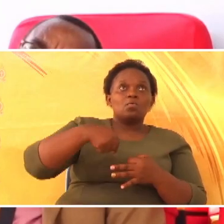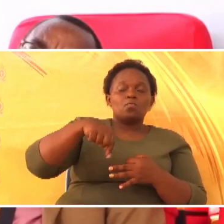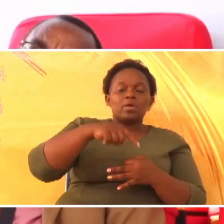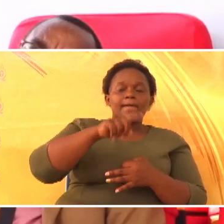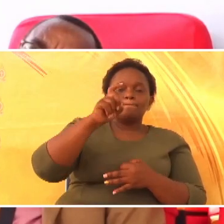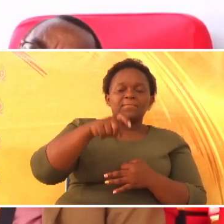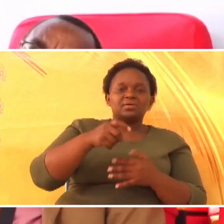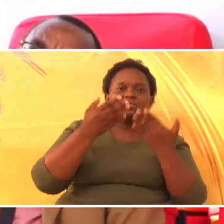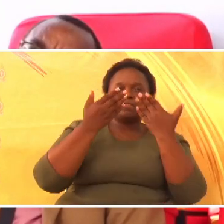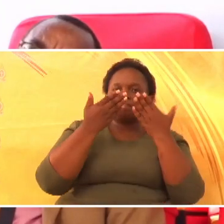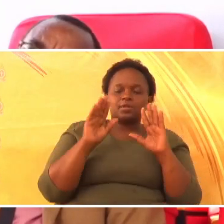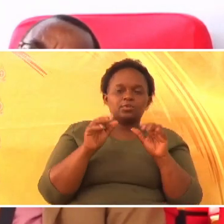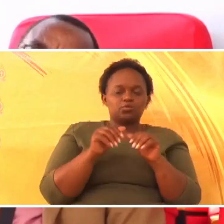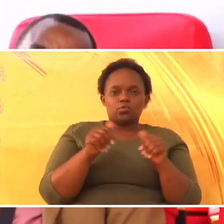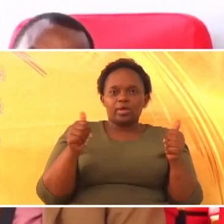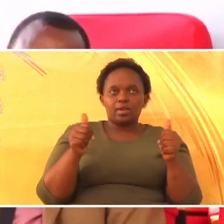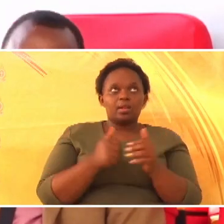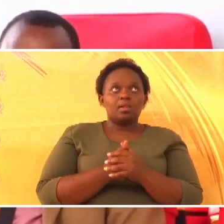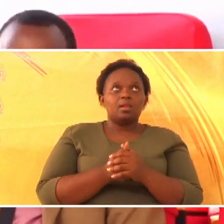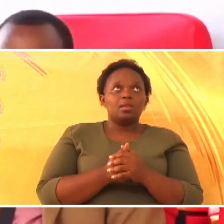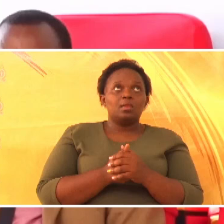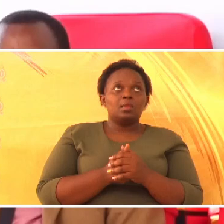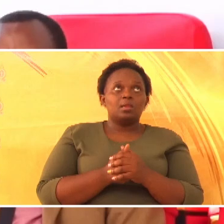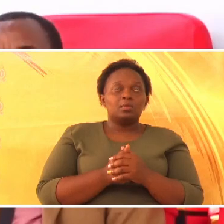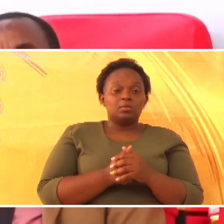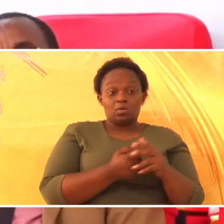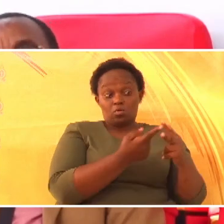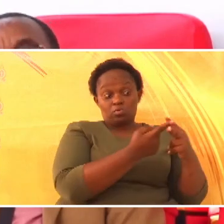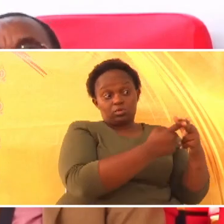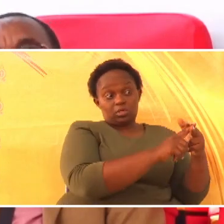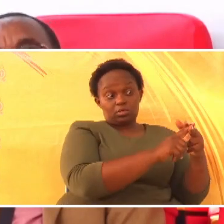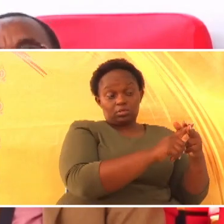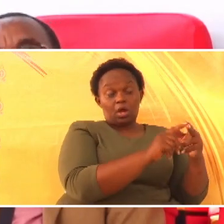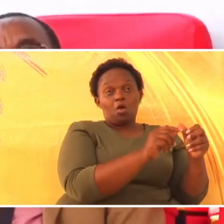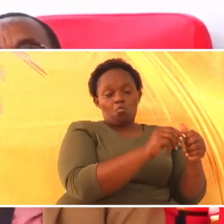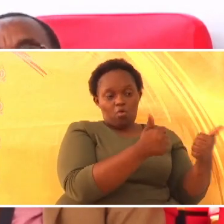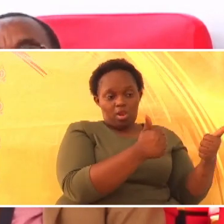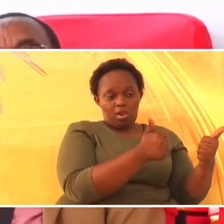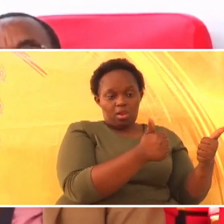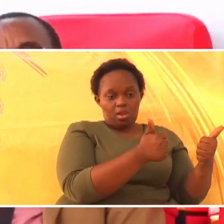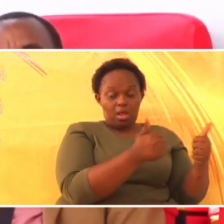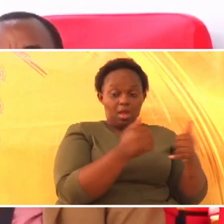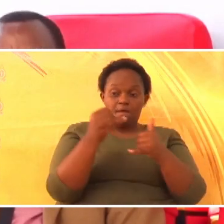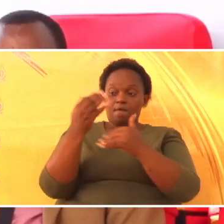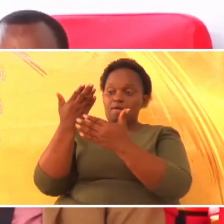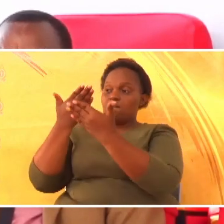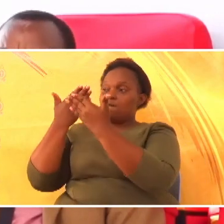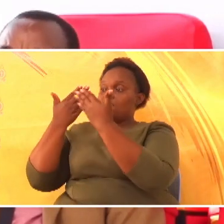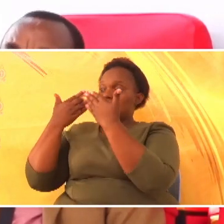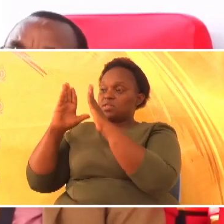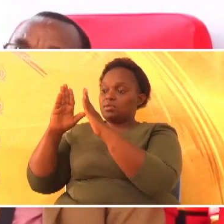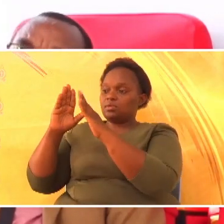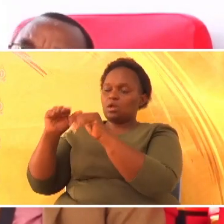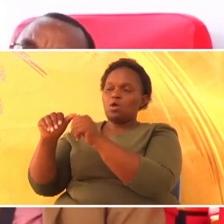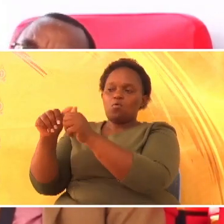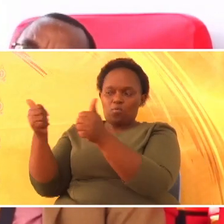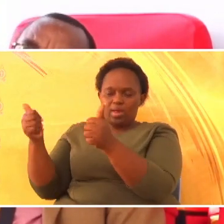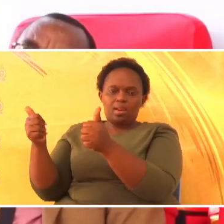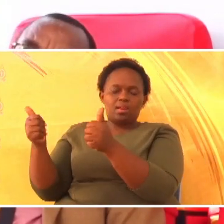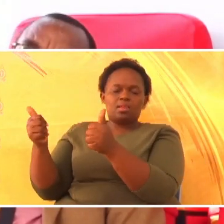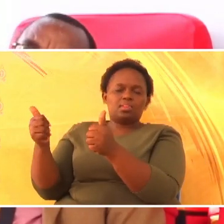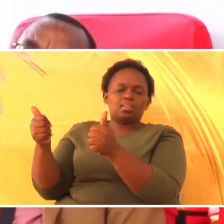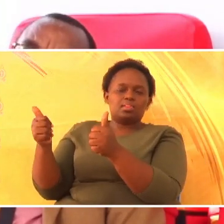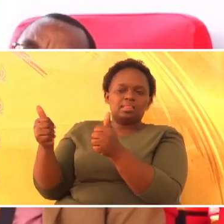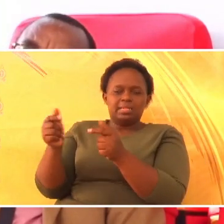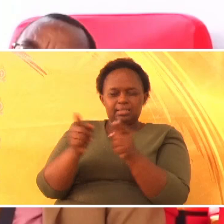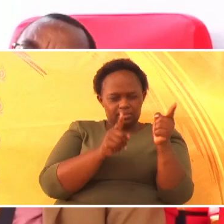vizuri. Kuwaza ni vizuri. Nakumaliza, nakwenda vizuri.